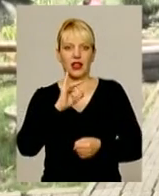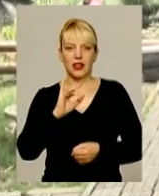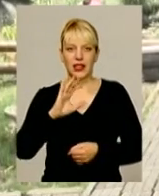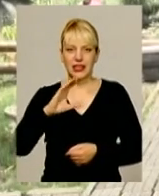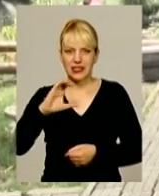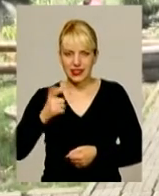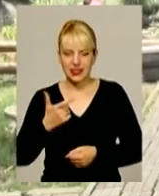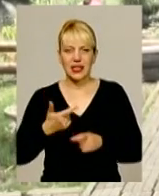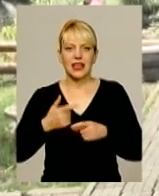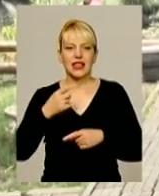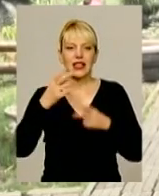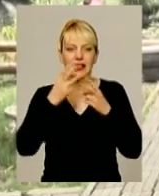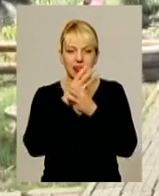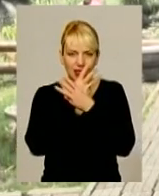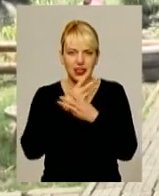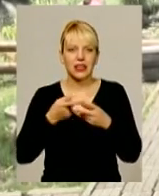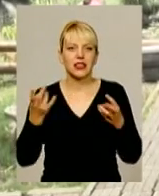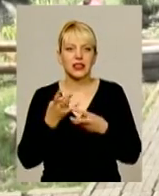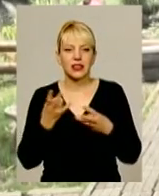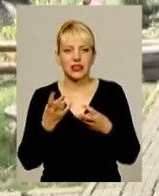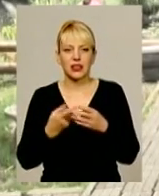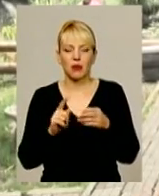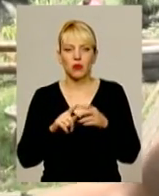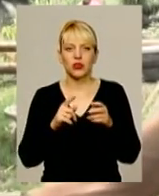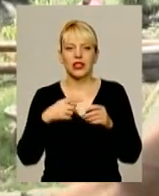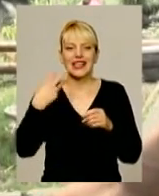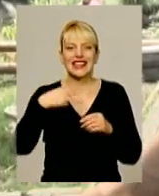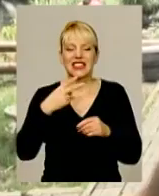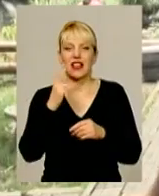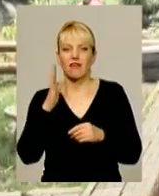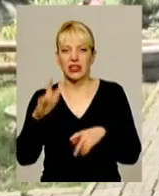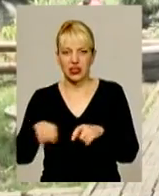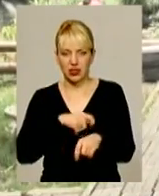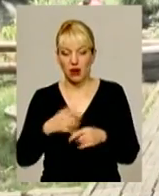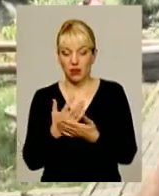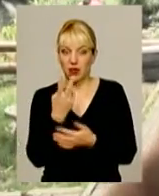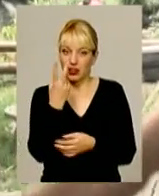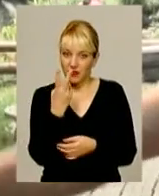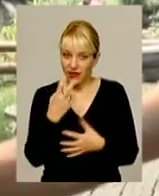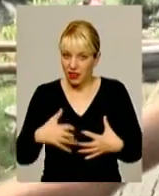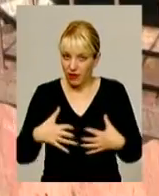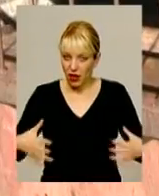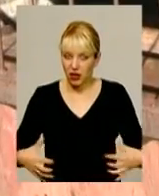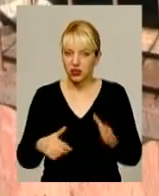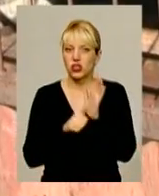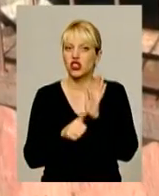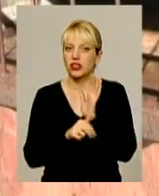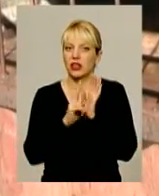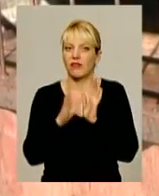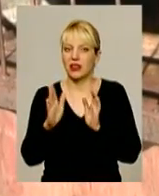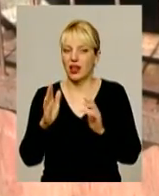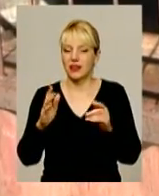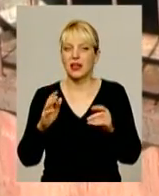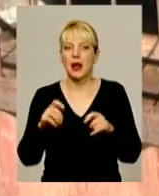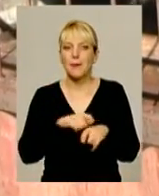бути мінімум 30 квадратів на одну особину вигульний майданчик. Тобто, якщо це там селить дві тварини, це мінімум має 60 квадратів бути.